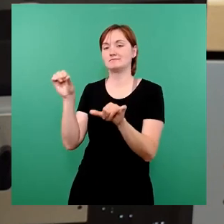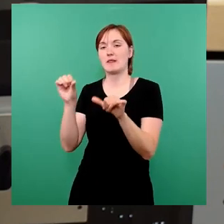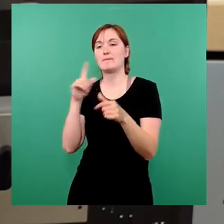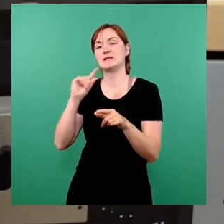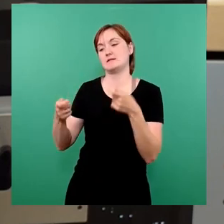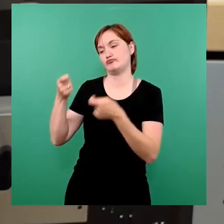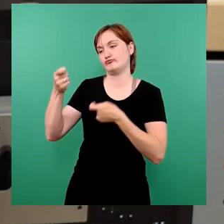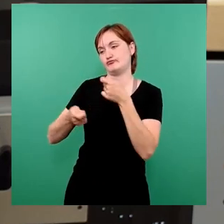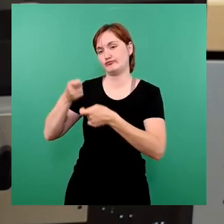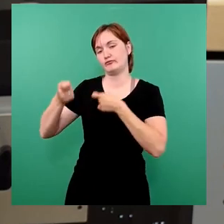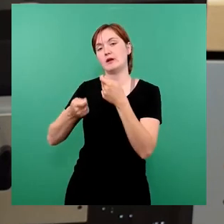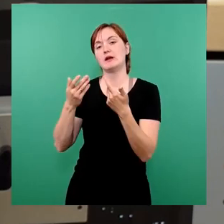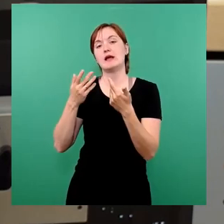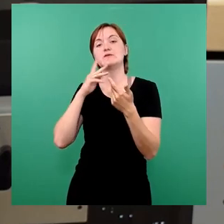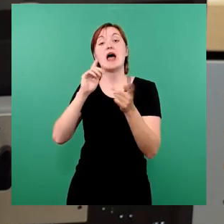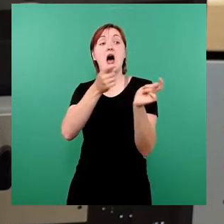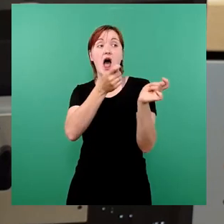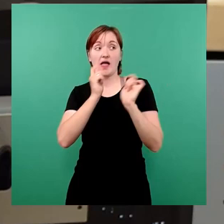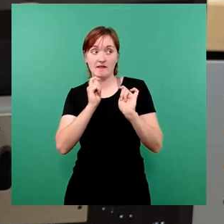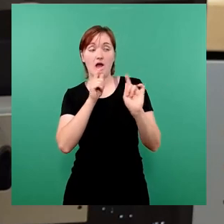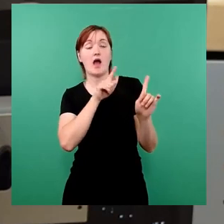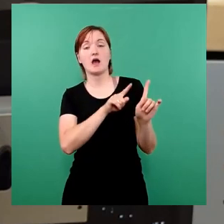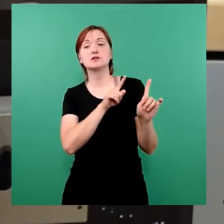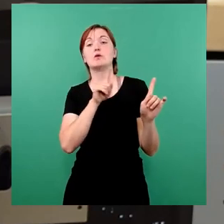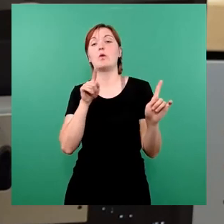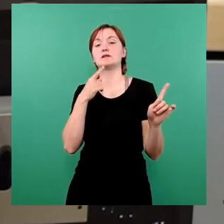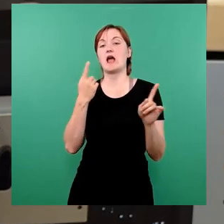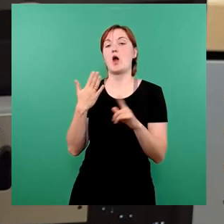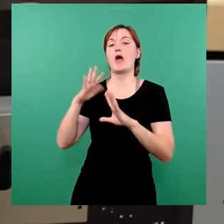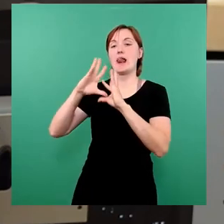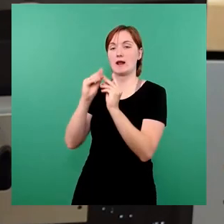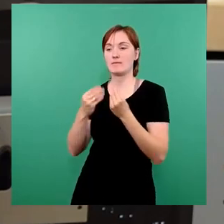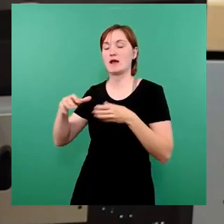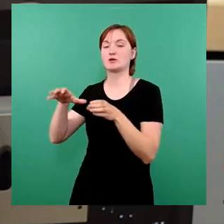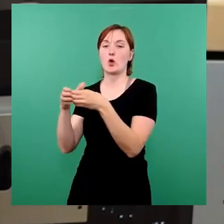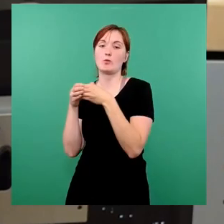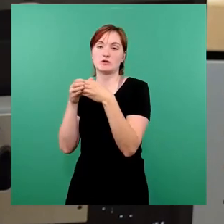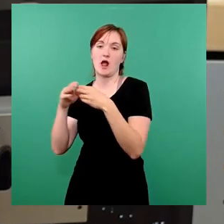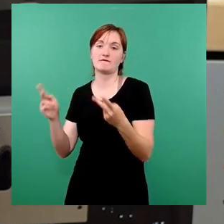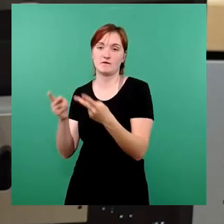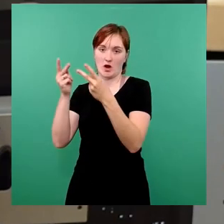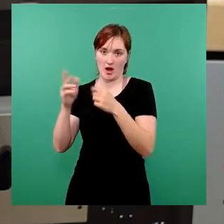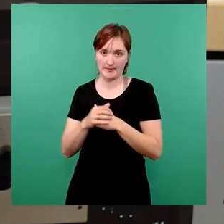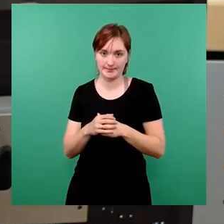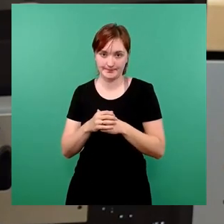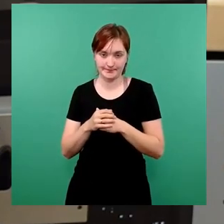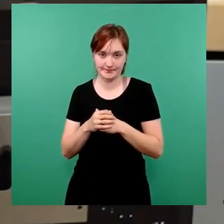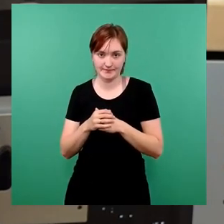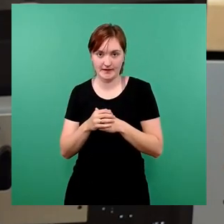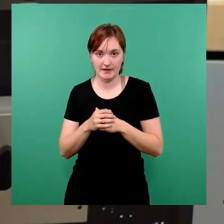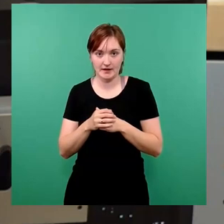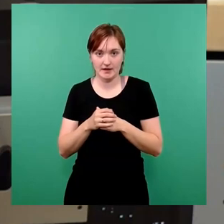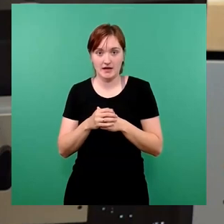Seiten, auf Seiten der Antragsteller und auf Seiten der kommunalen Förderer. Und die angesprochenen Rahmenbedingungen hinsichtlich einer